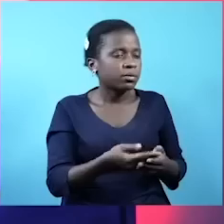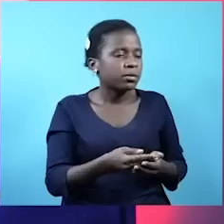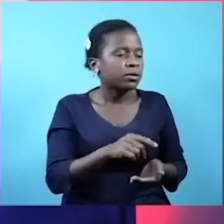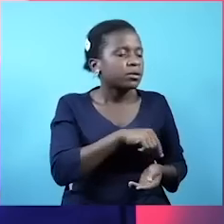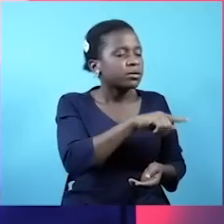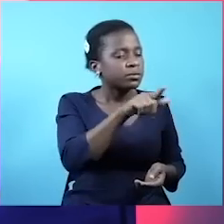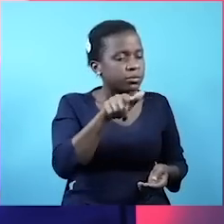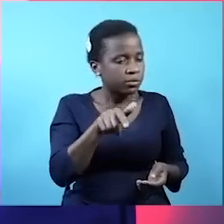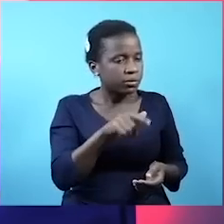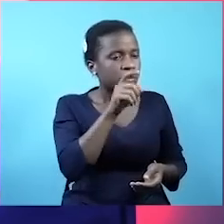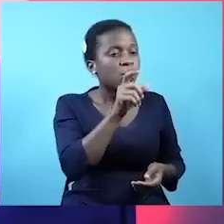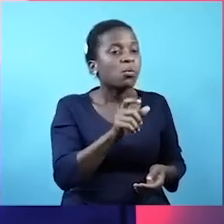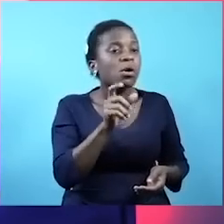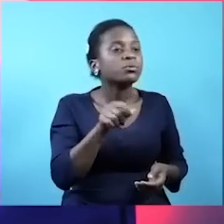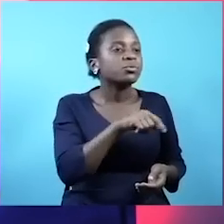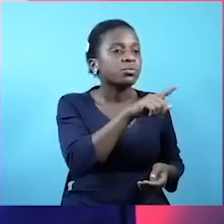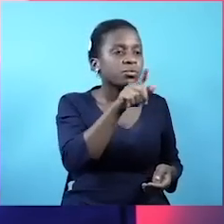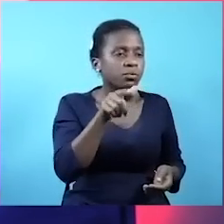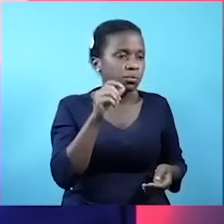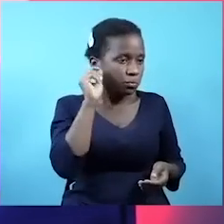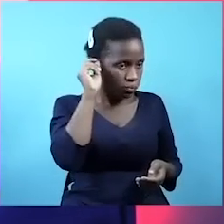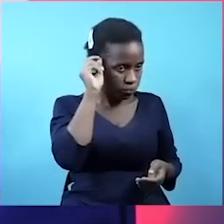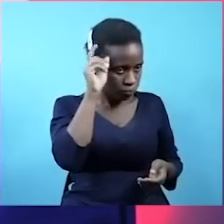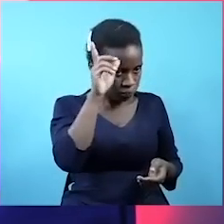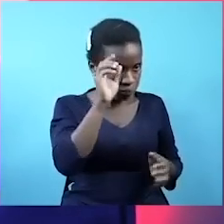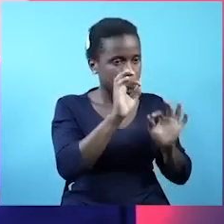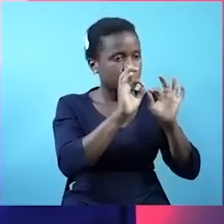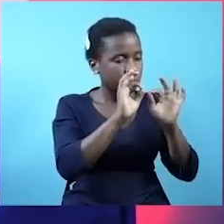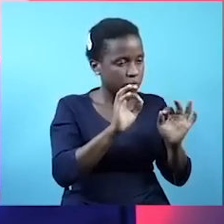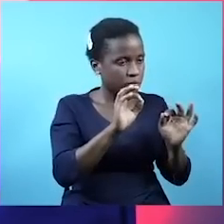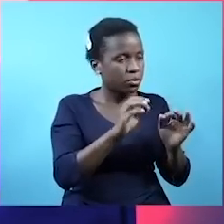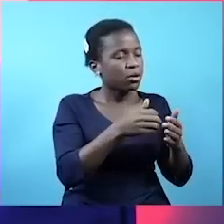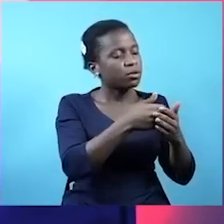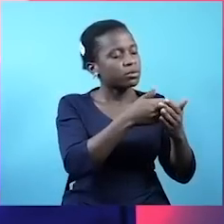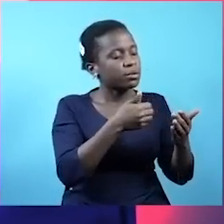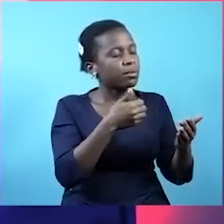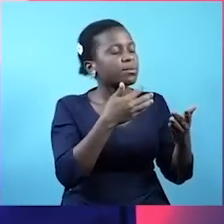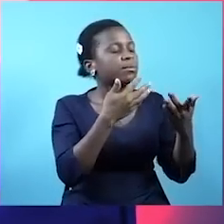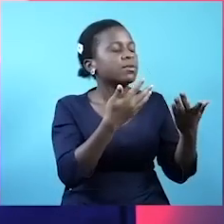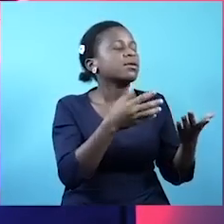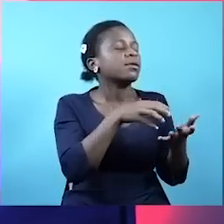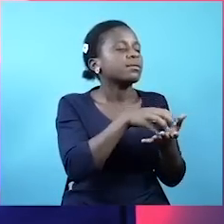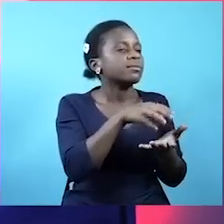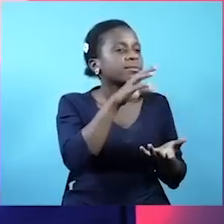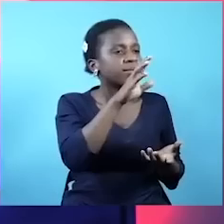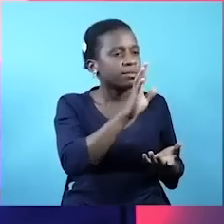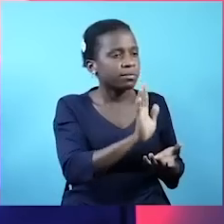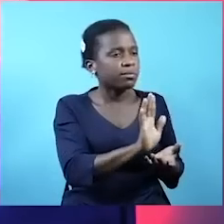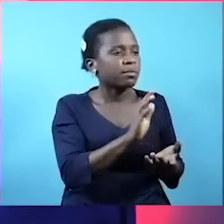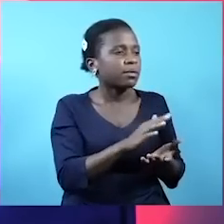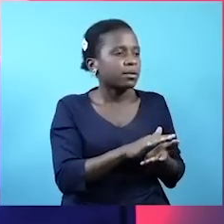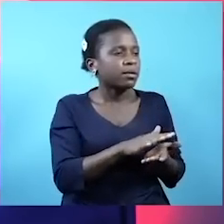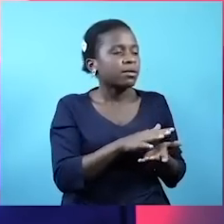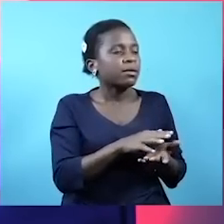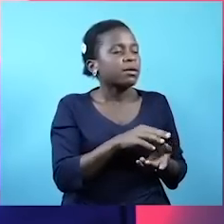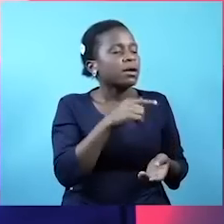uerewa mkubwe sana. Ule alikuwa nalia kwa sababu ya masirahiate. Sio kwamba alikuwa na liya wananchu. Ange kuwa na liya wananchu.